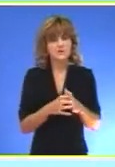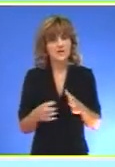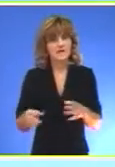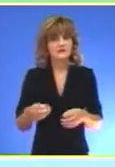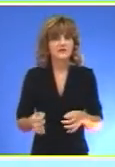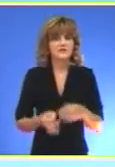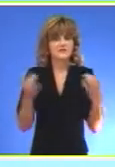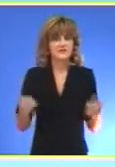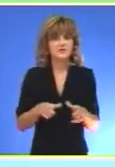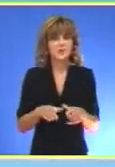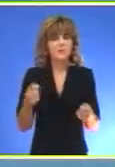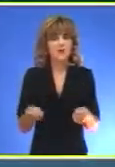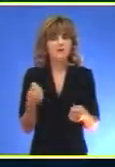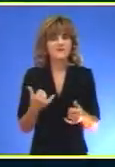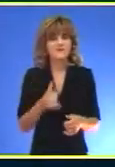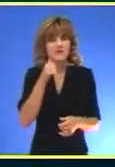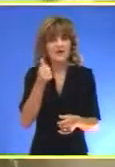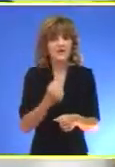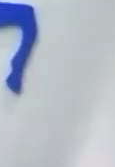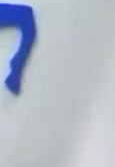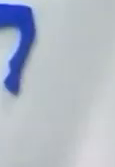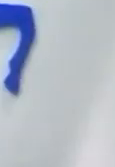manifestacije U okviru proslave Dana grada